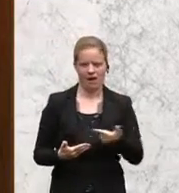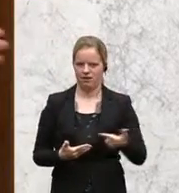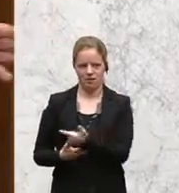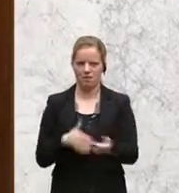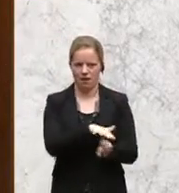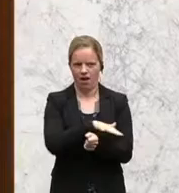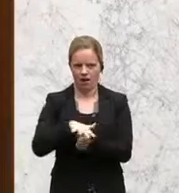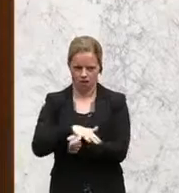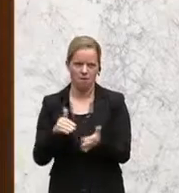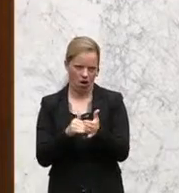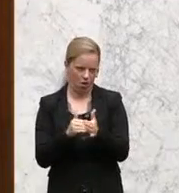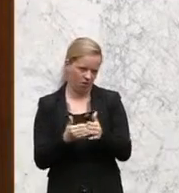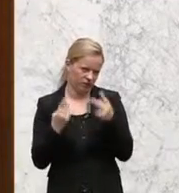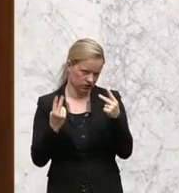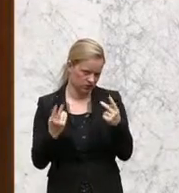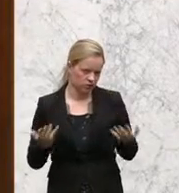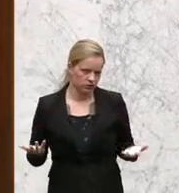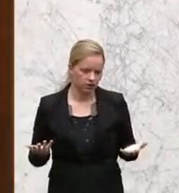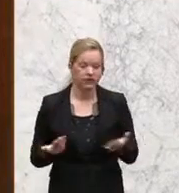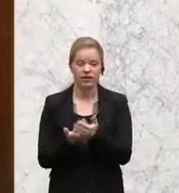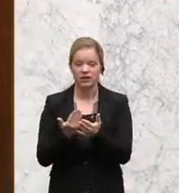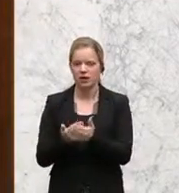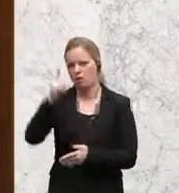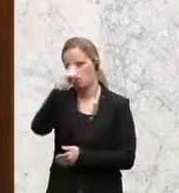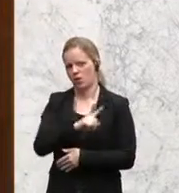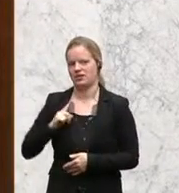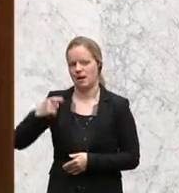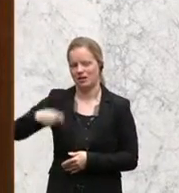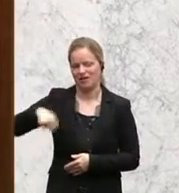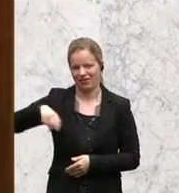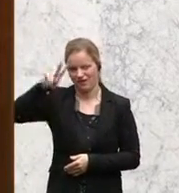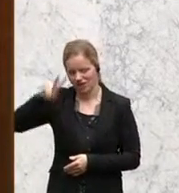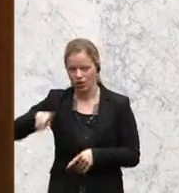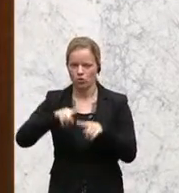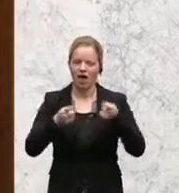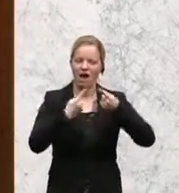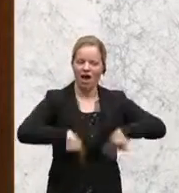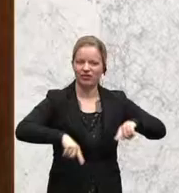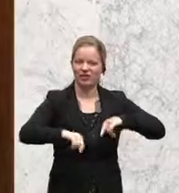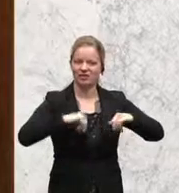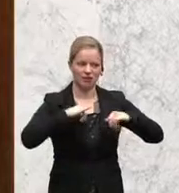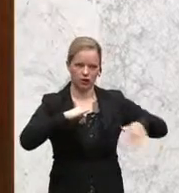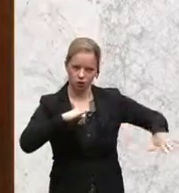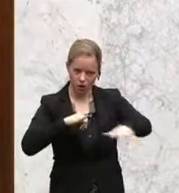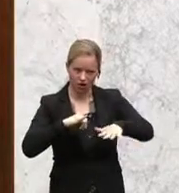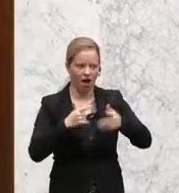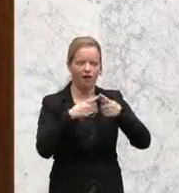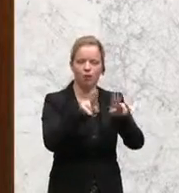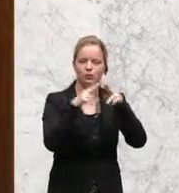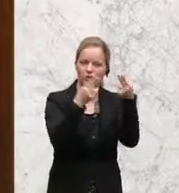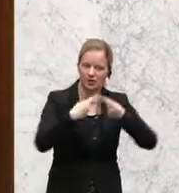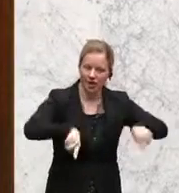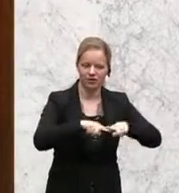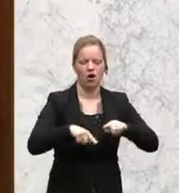Diesbezüglich habe ich mit den Polizeipräsidenten von Wien und den Landespolizeidirektoren der anderen Bundesländer und mit dem